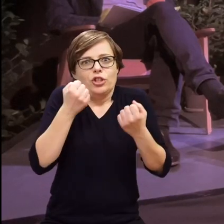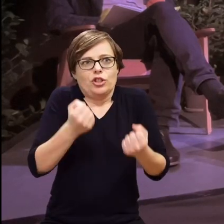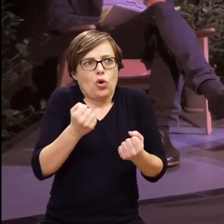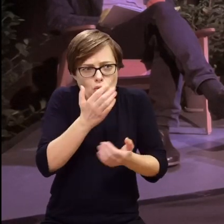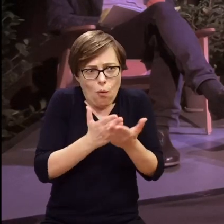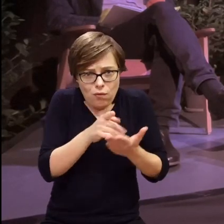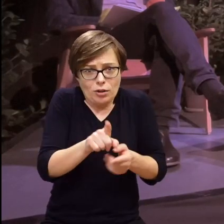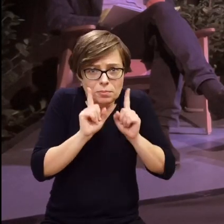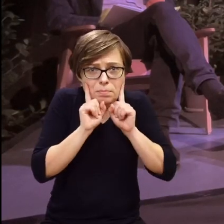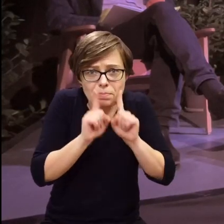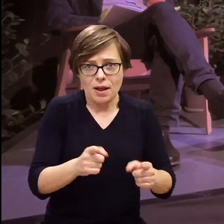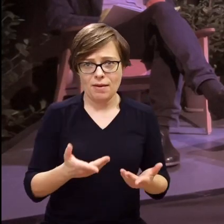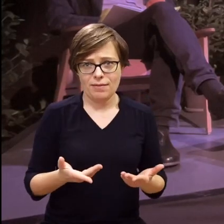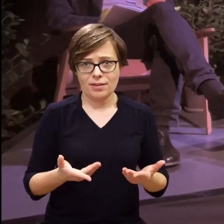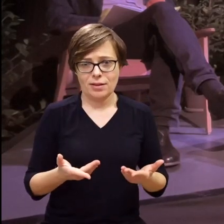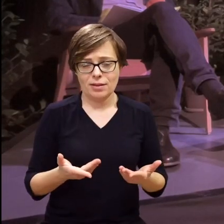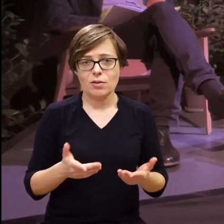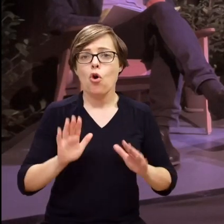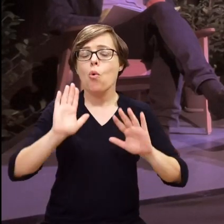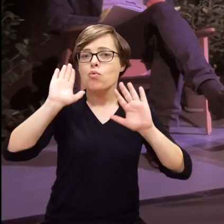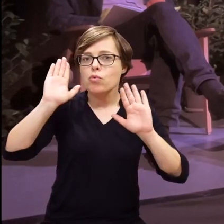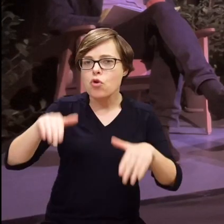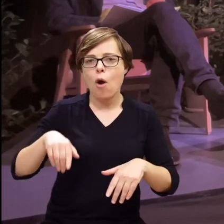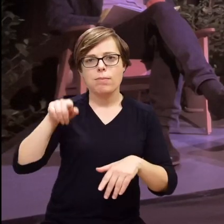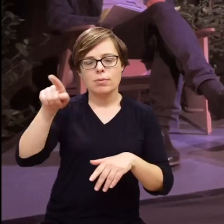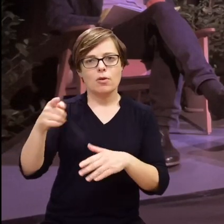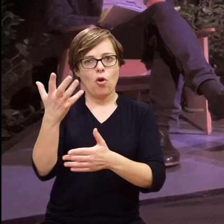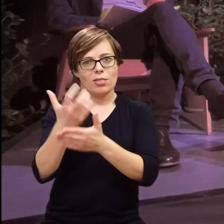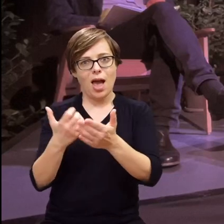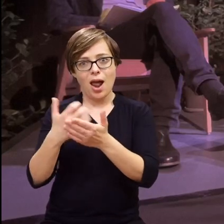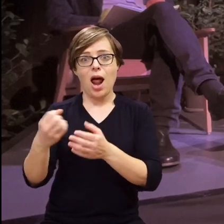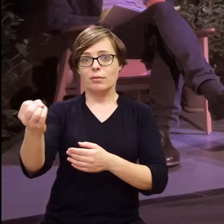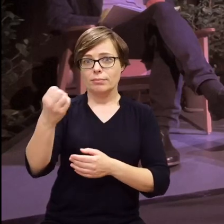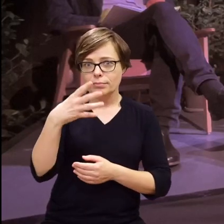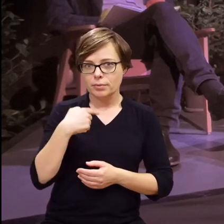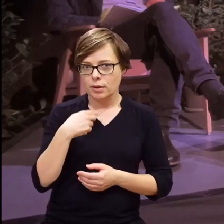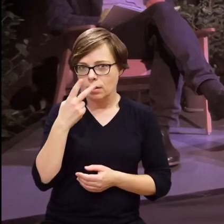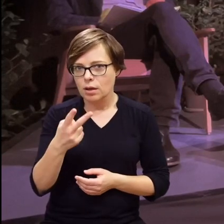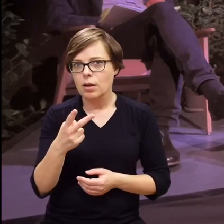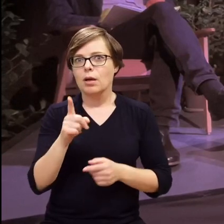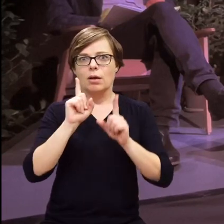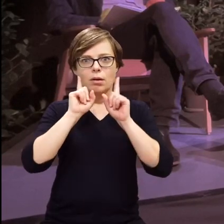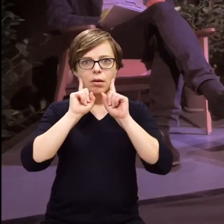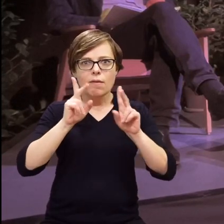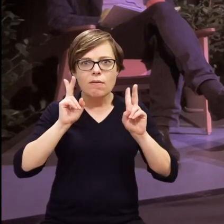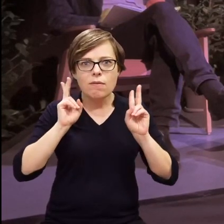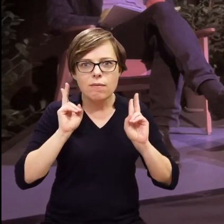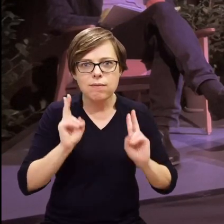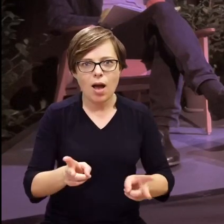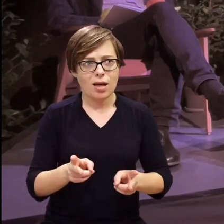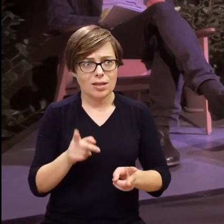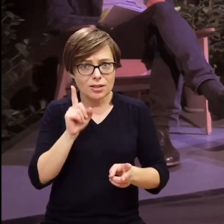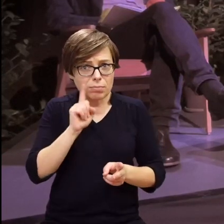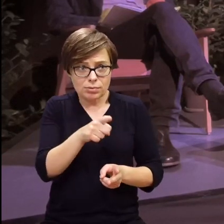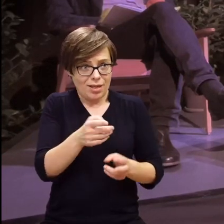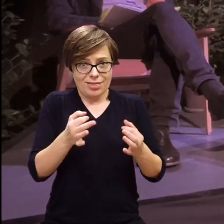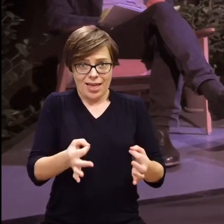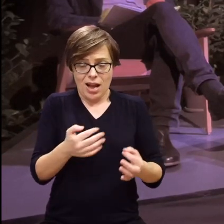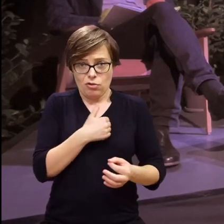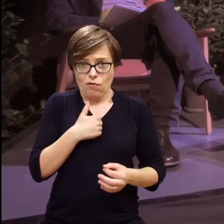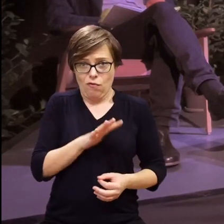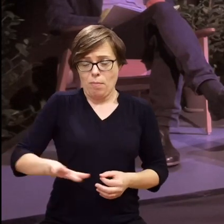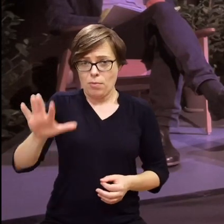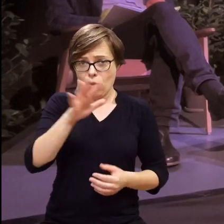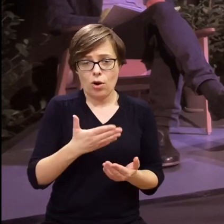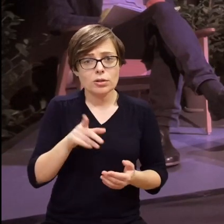trudno uwierzyć, że to się dzieje naprawdę, więc dopiero nagrania pokazały, że tak, że to jest coś takiego, co się dzieje dzisiaj w